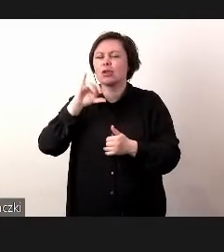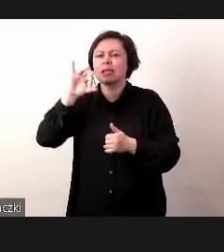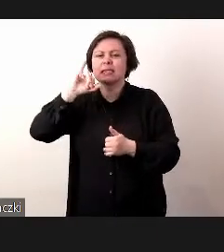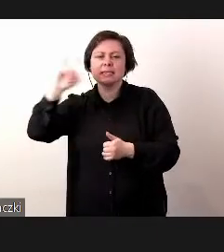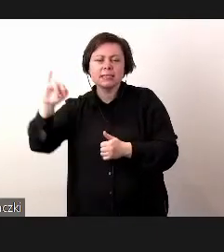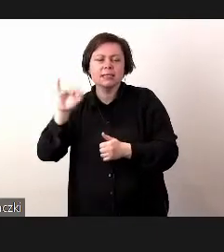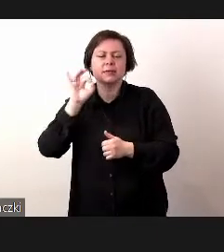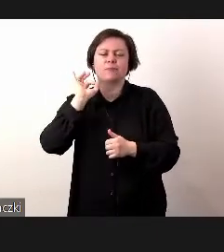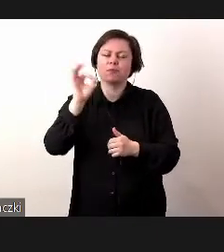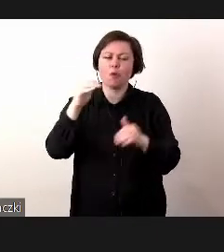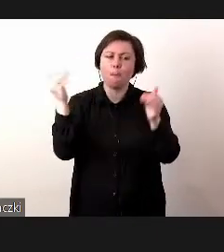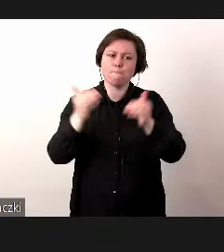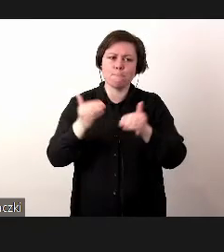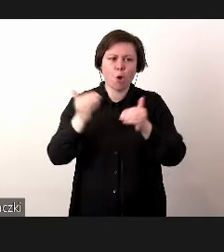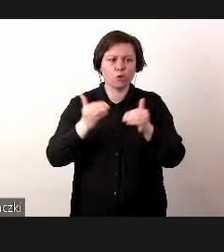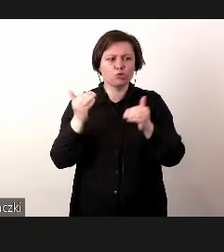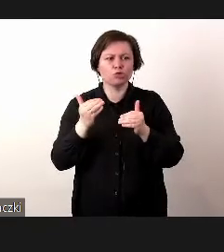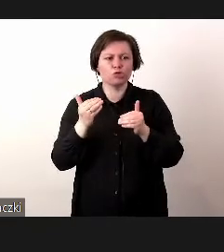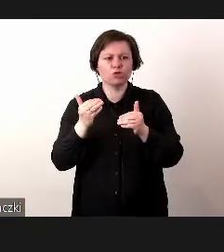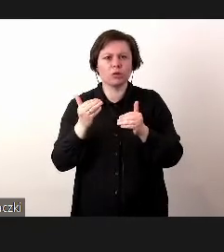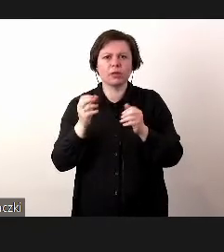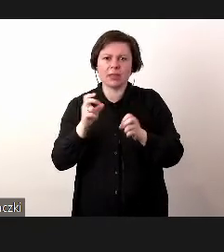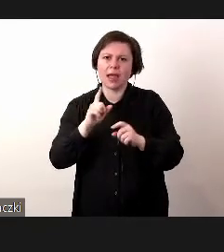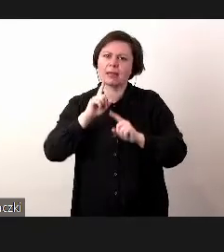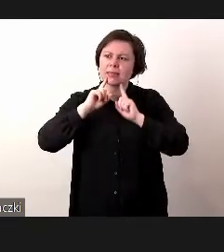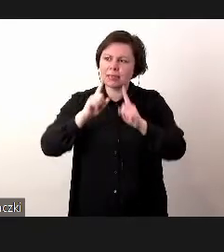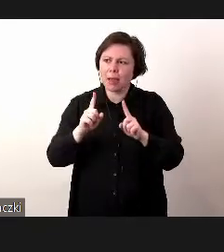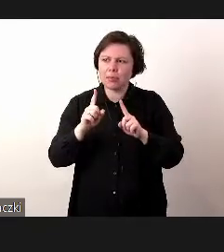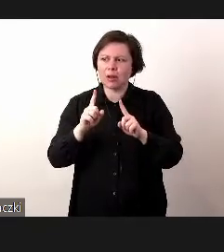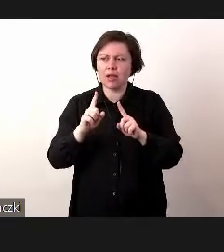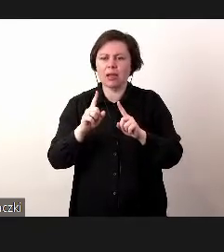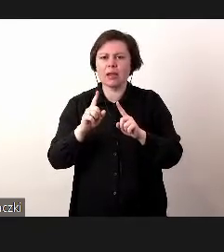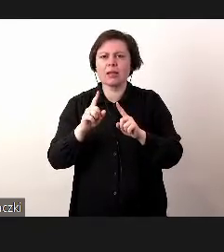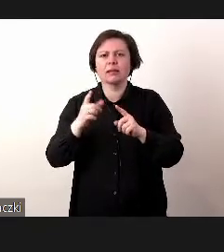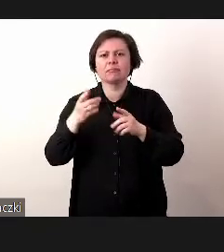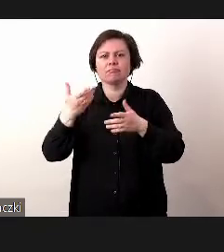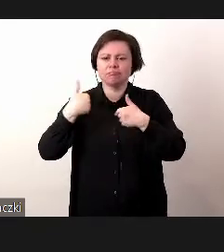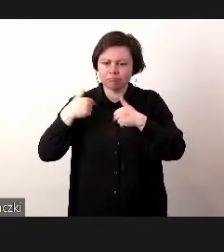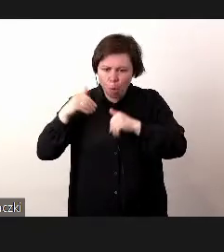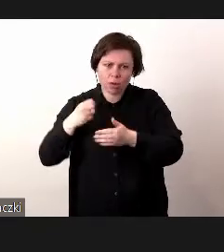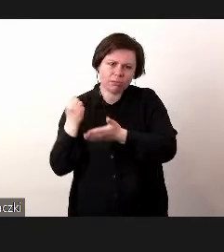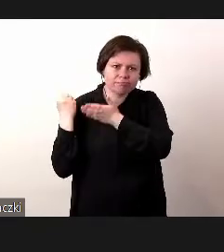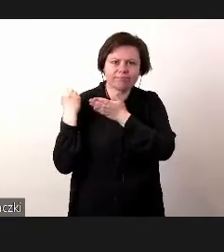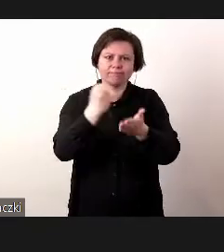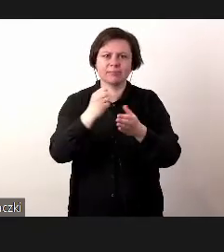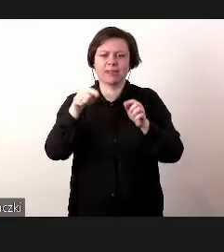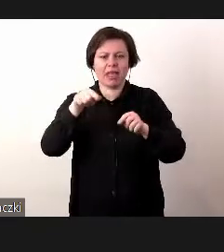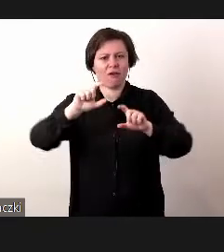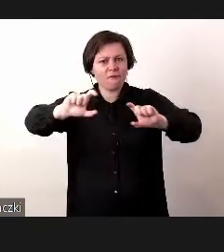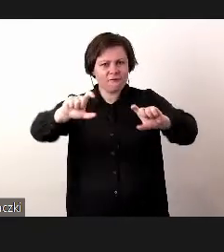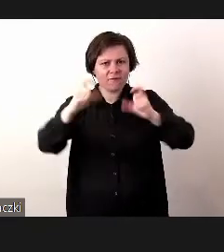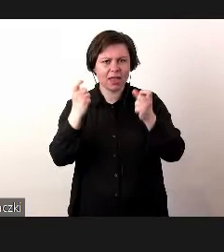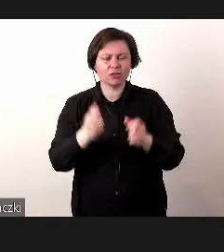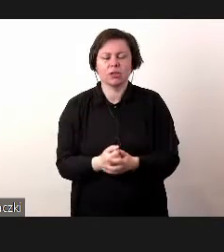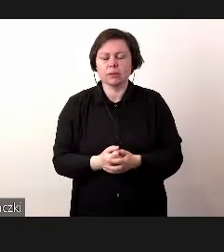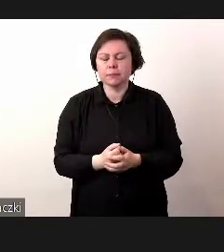za możliwość tak naprawdę bycia tutaj sponsorem tego wydarzenia.